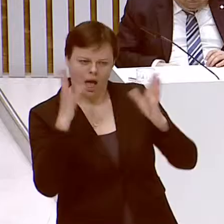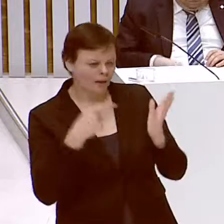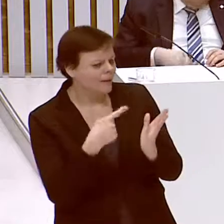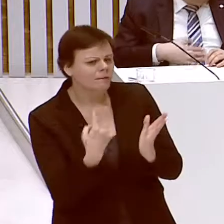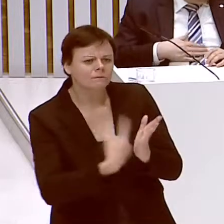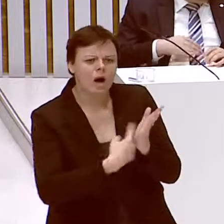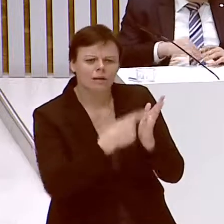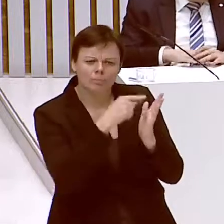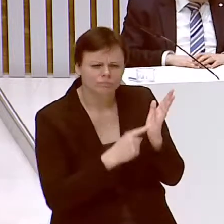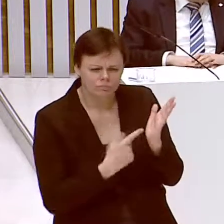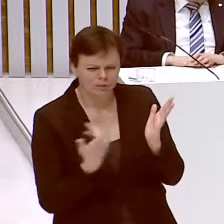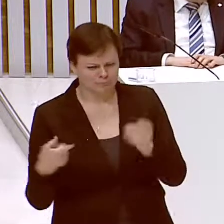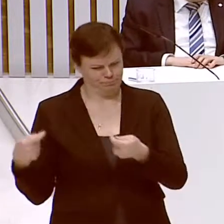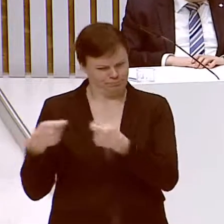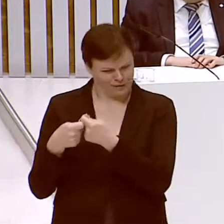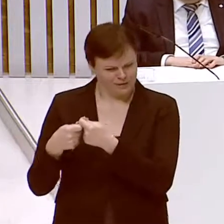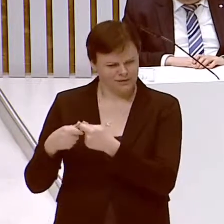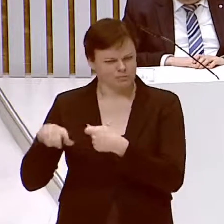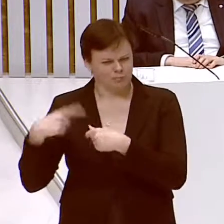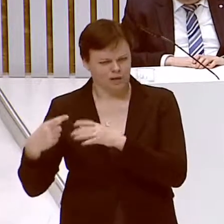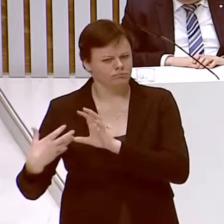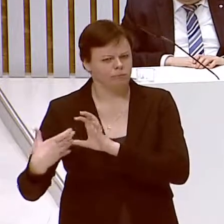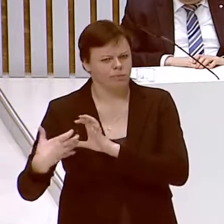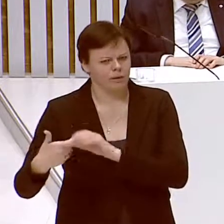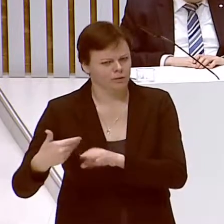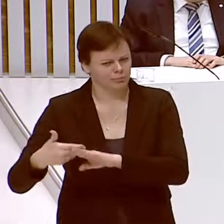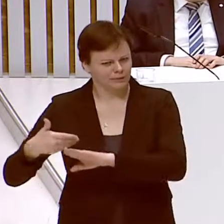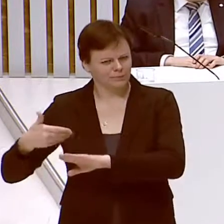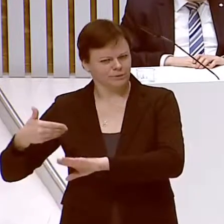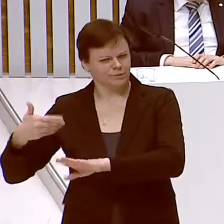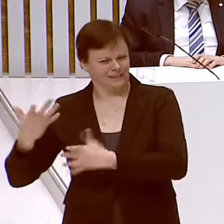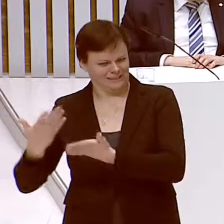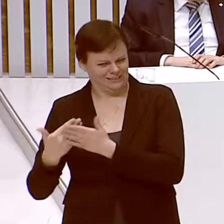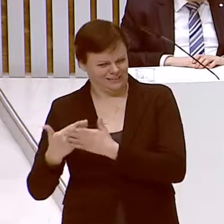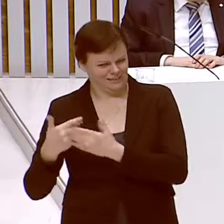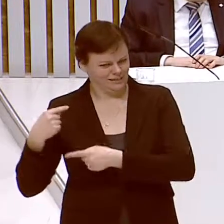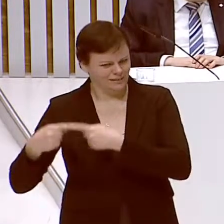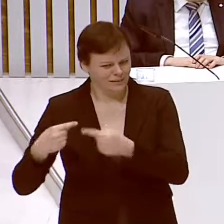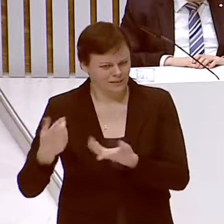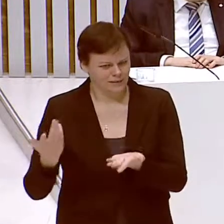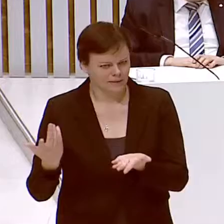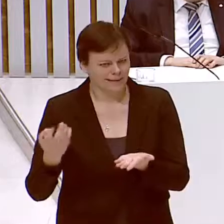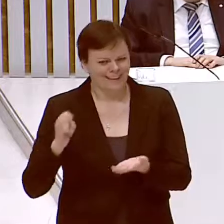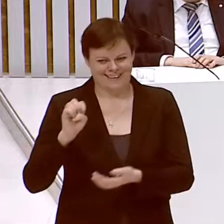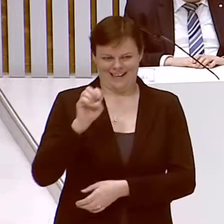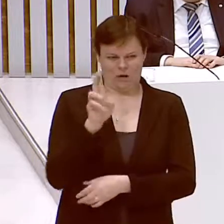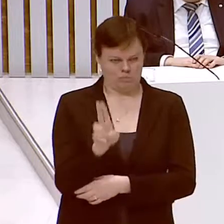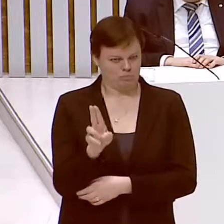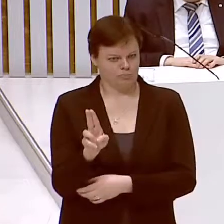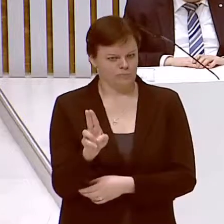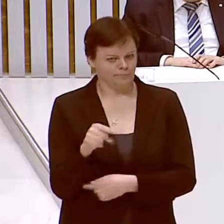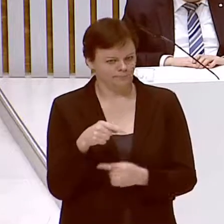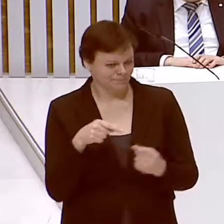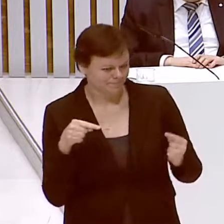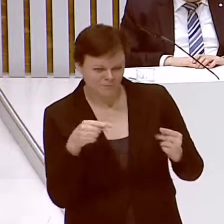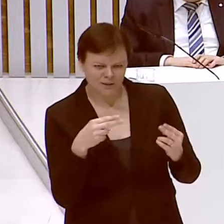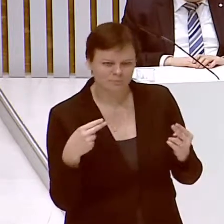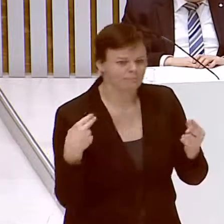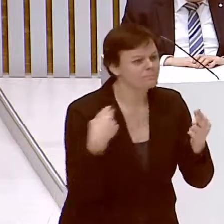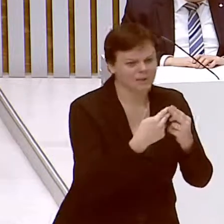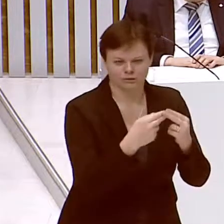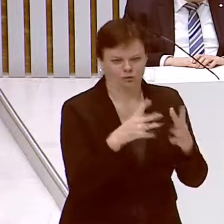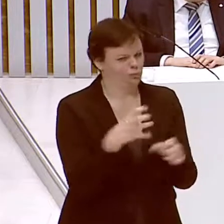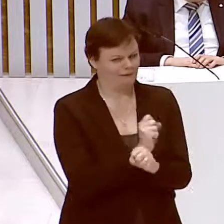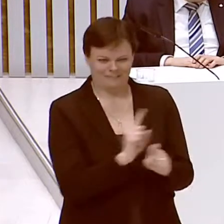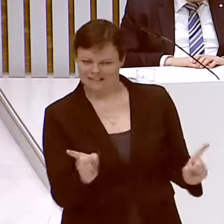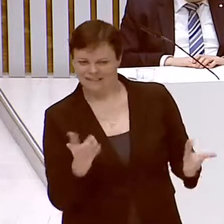zu einer erheblichen Verzögerung der Umsetzung einer einschlägigen EU-Richtlinie geführt. Erst